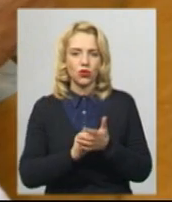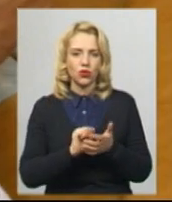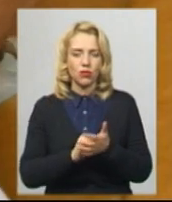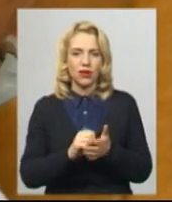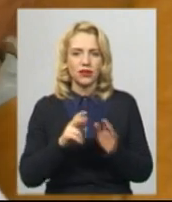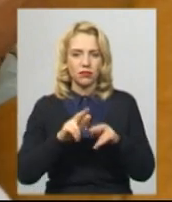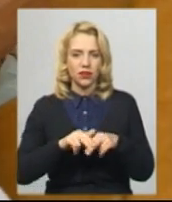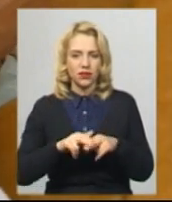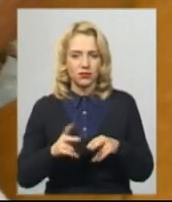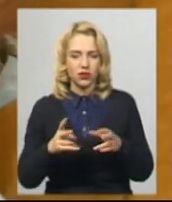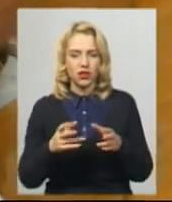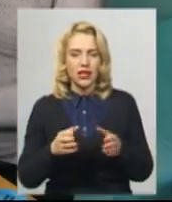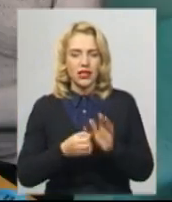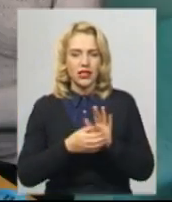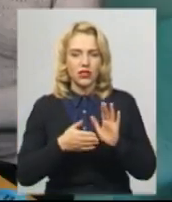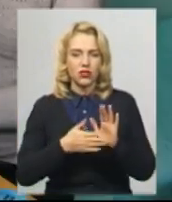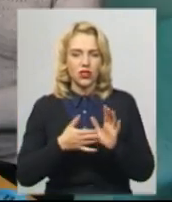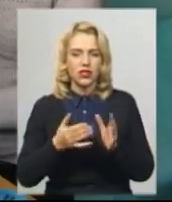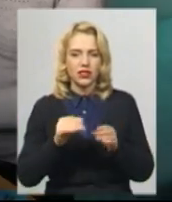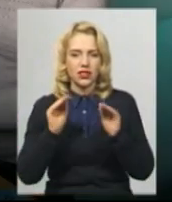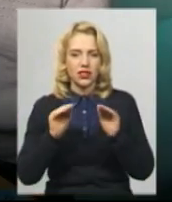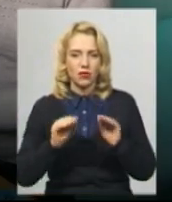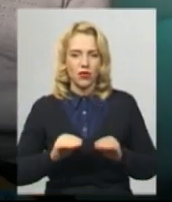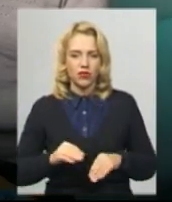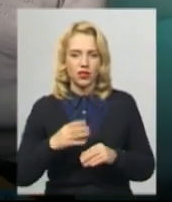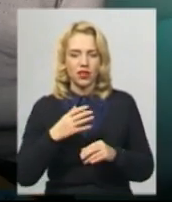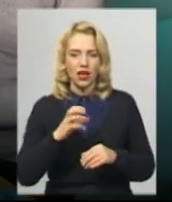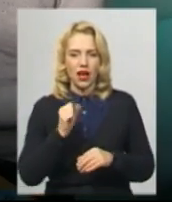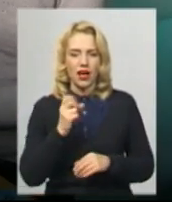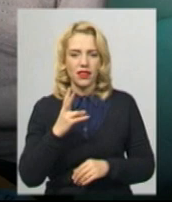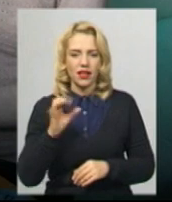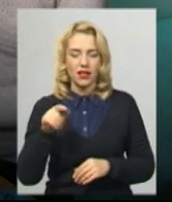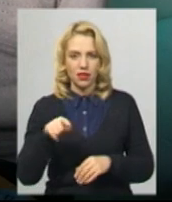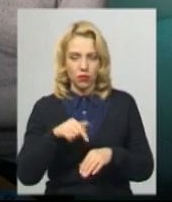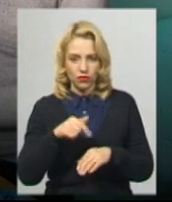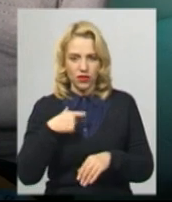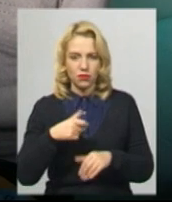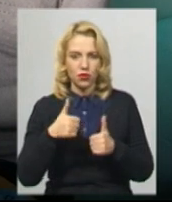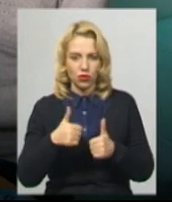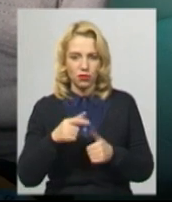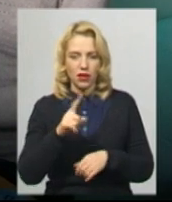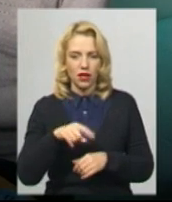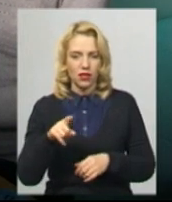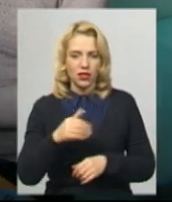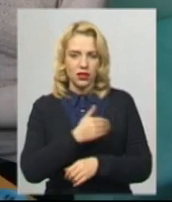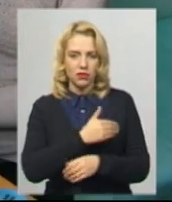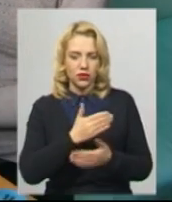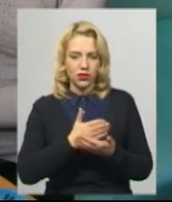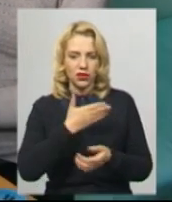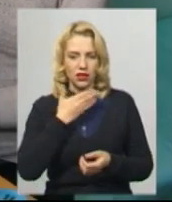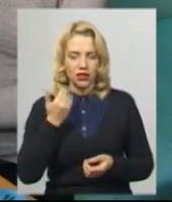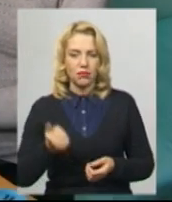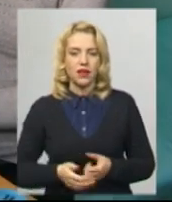зареєструватись та заповнити анкету. Почуваєш себе добре? Ставим галочку. Чи зараз є температура, простуда, болю? Ні.